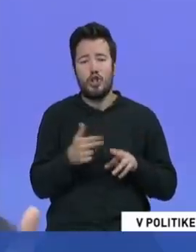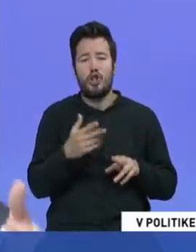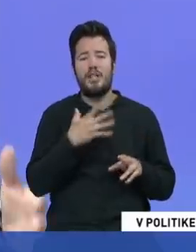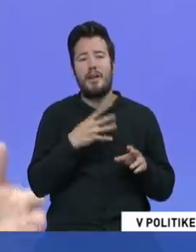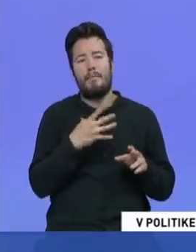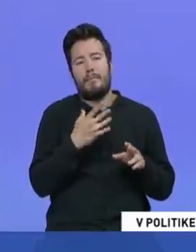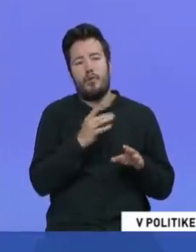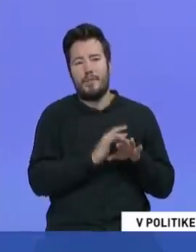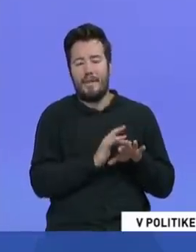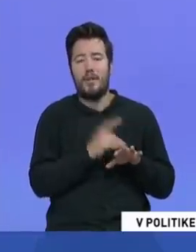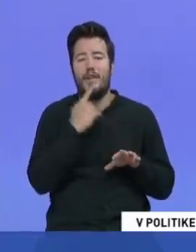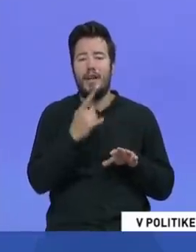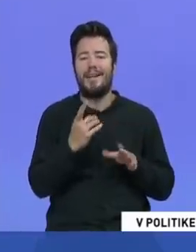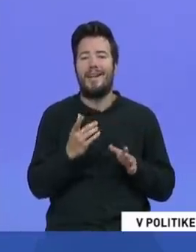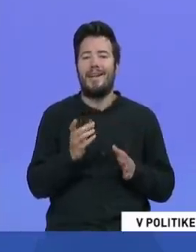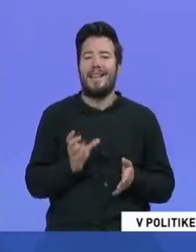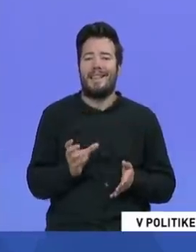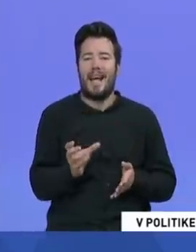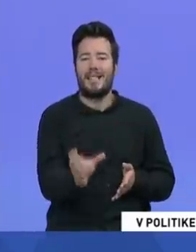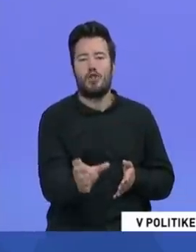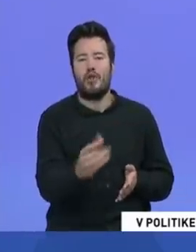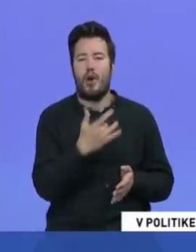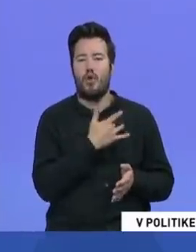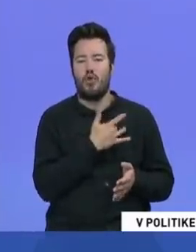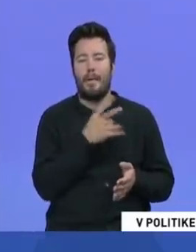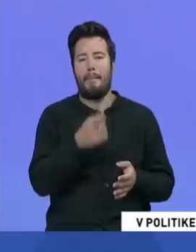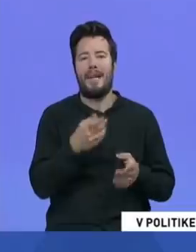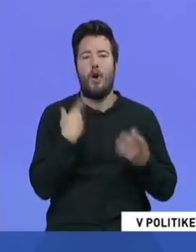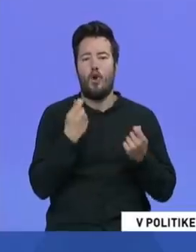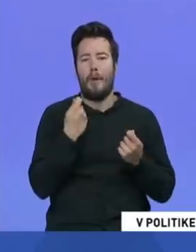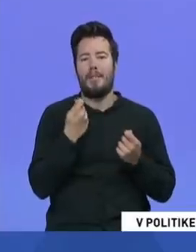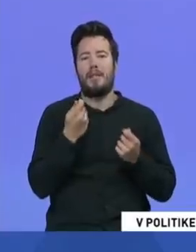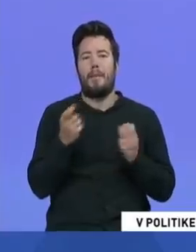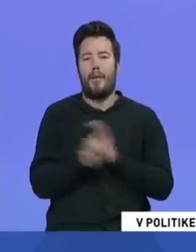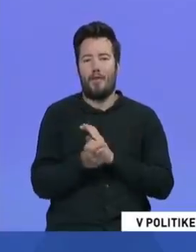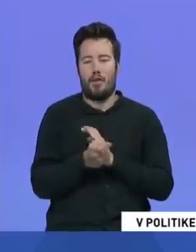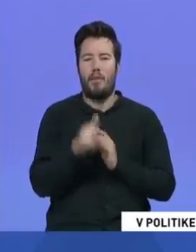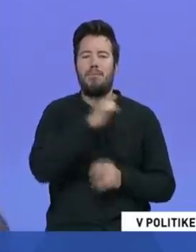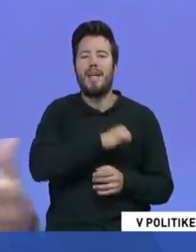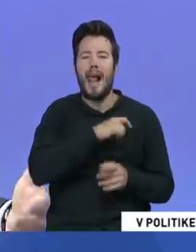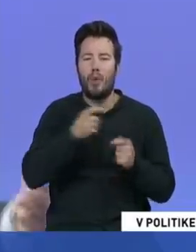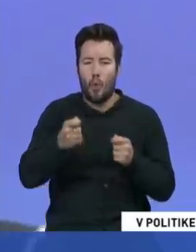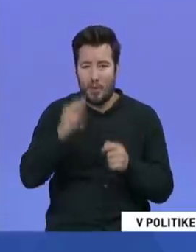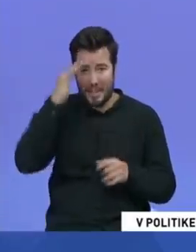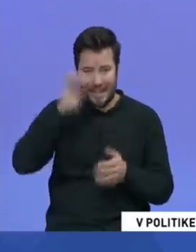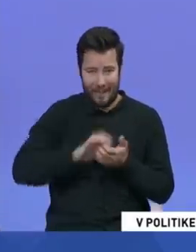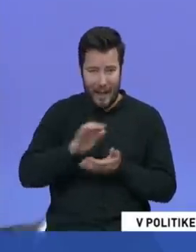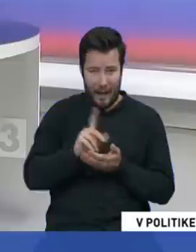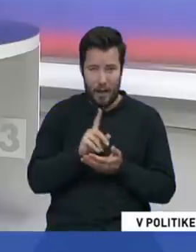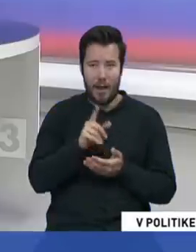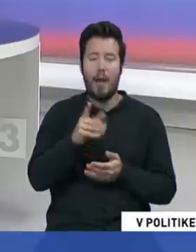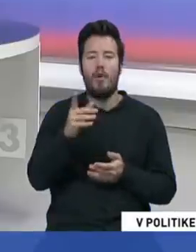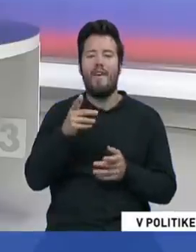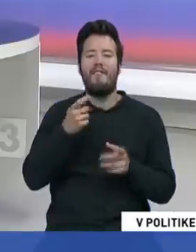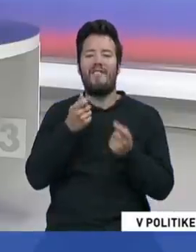ekonomii, ako nastrčená osoba pri ekonomických podvodoch. A keď niekomu poviete bielý kon, tak tým nemyslíte zviera, že? Keď niekomu poviete finančný žálok, Ale